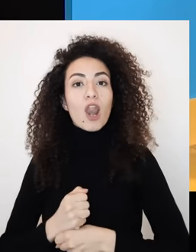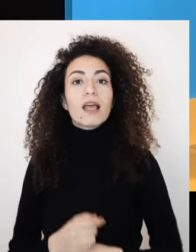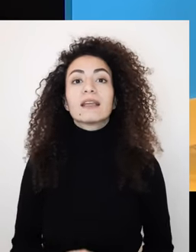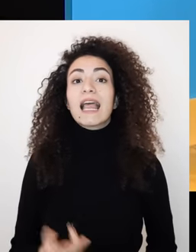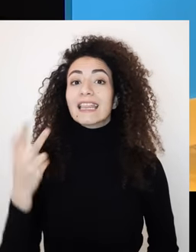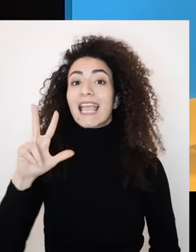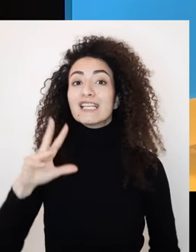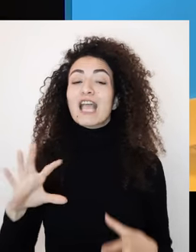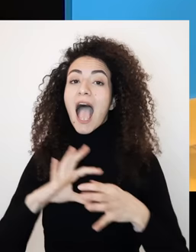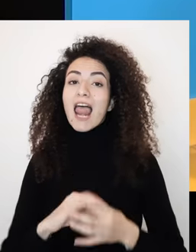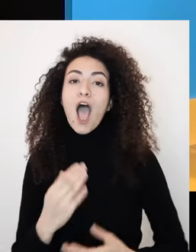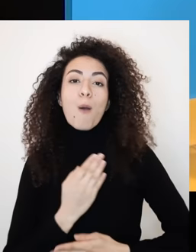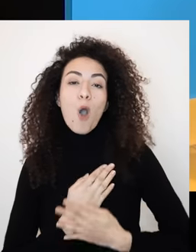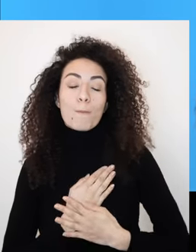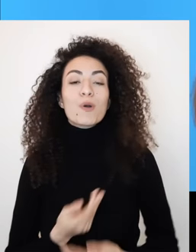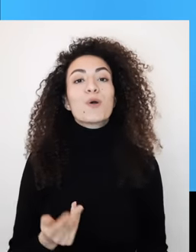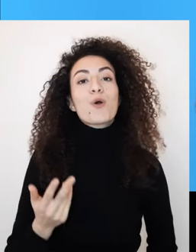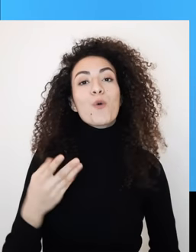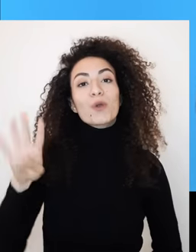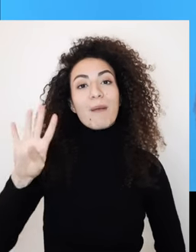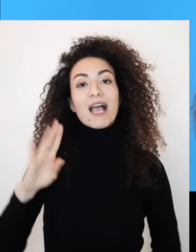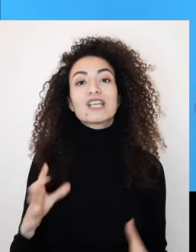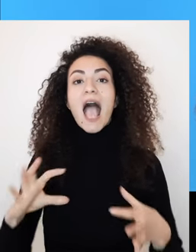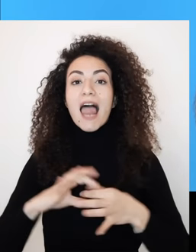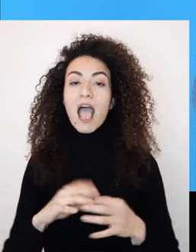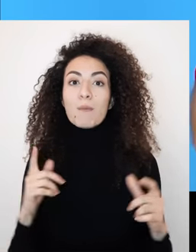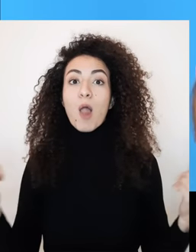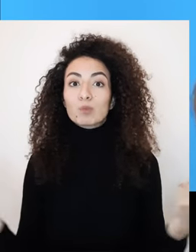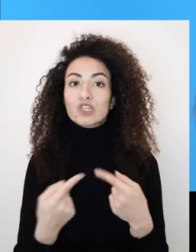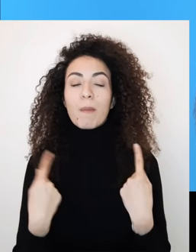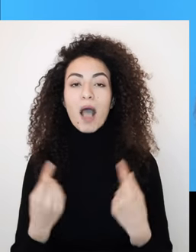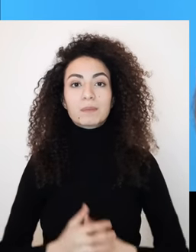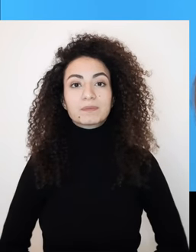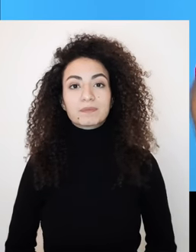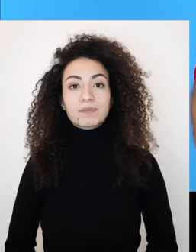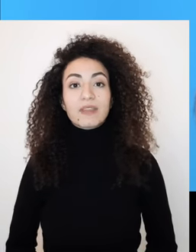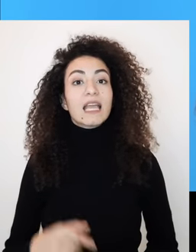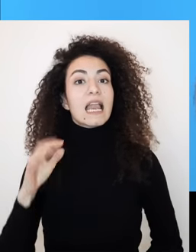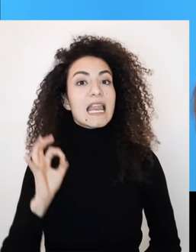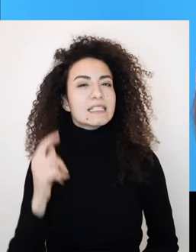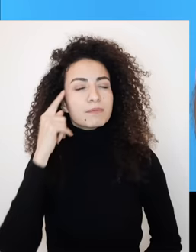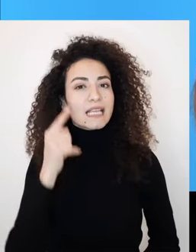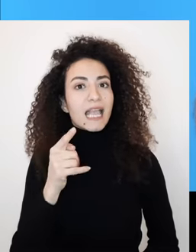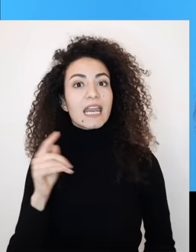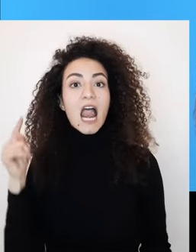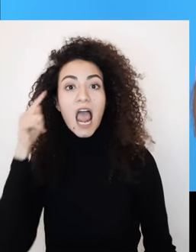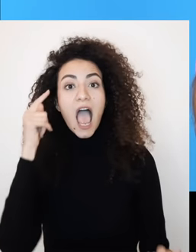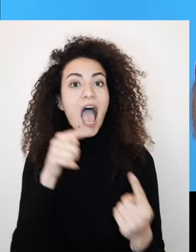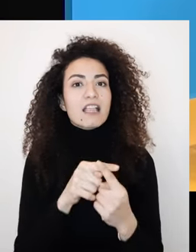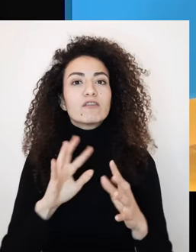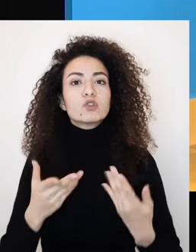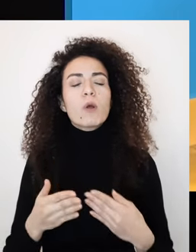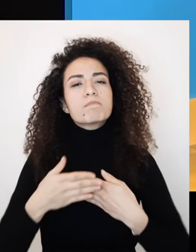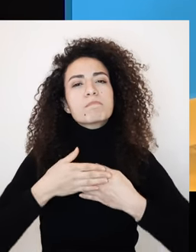العاطفية ولعلاقة مع المجتمع وقبل ما نختم أول فقرة وندخل بهالمغامرة سوا لازم تعرف أنه هدفنا بهالبرنامج